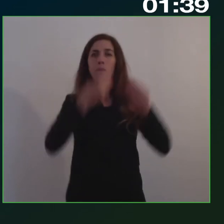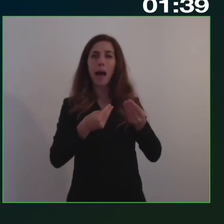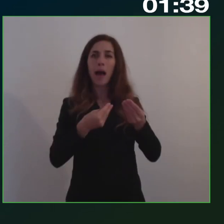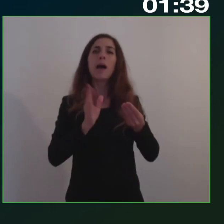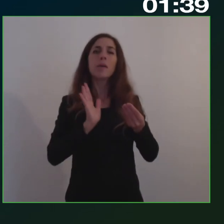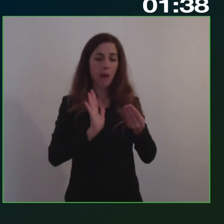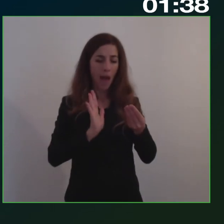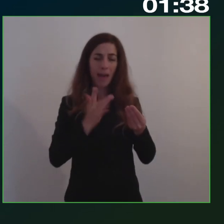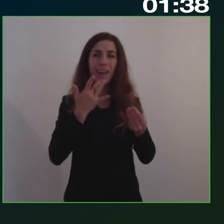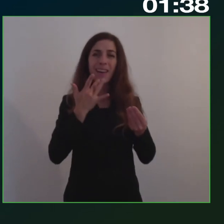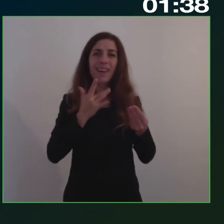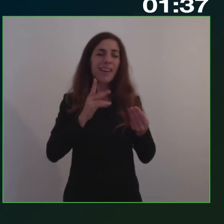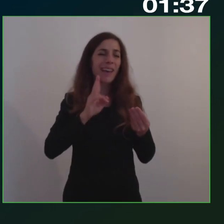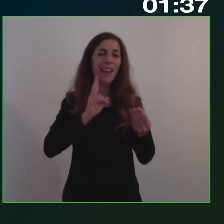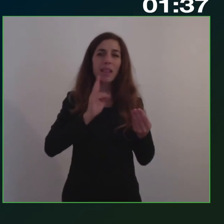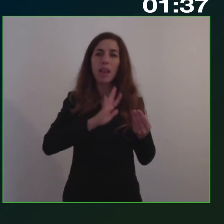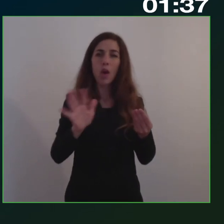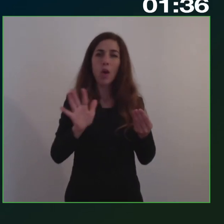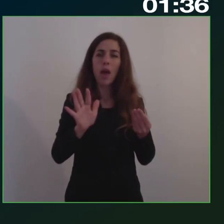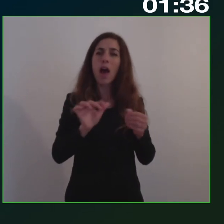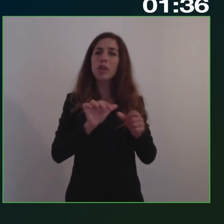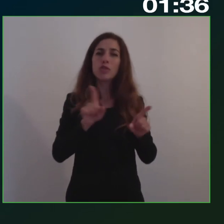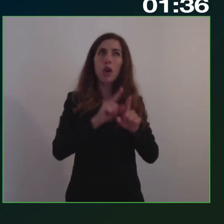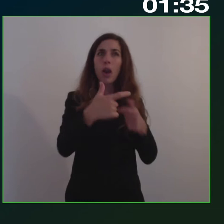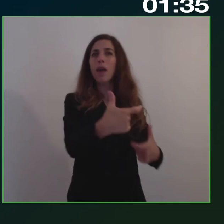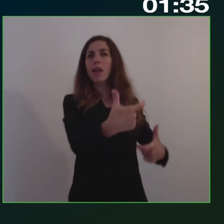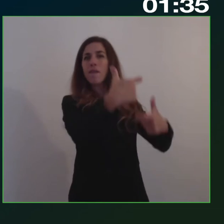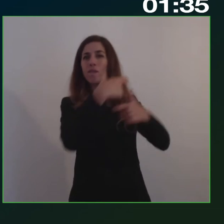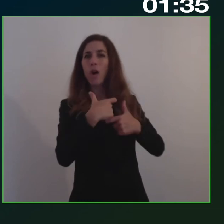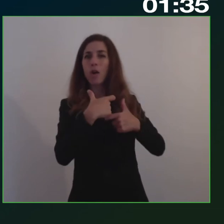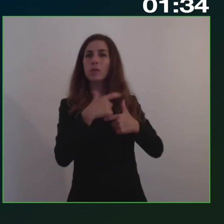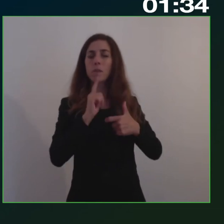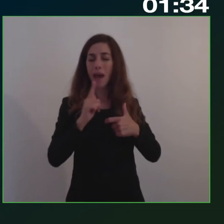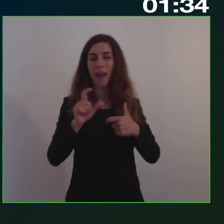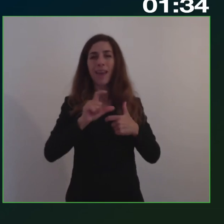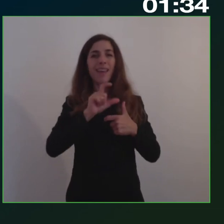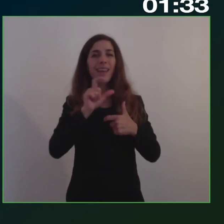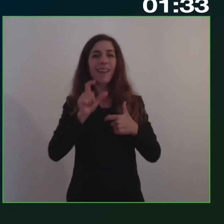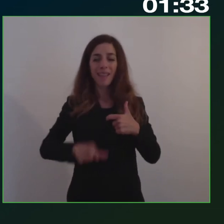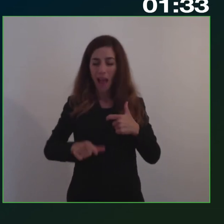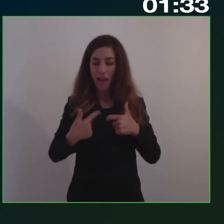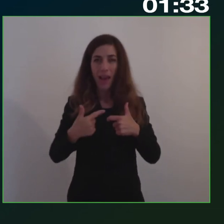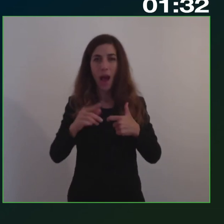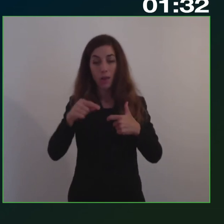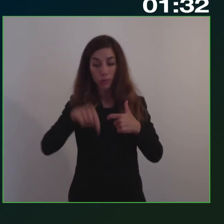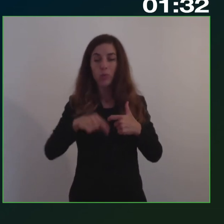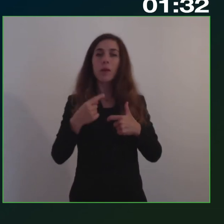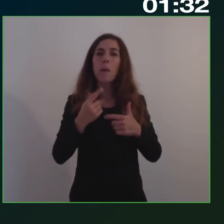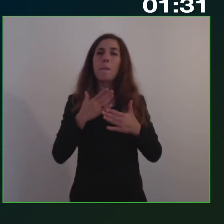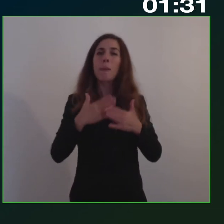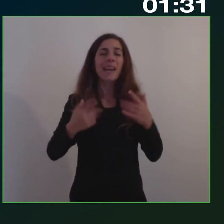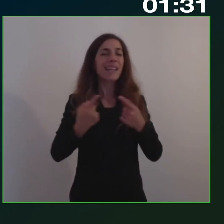troppo ampia, imposta a forza su un corpo di taglia affatto diverso. È in